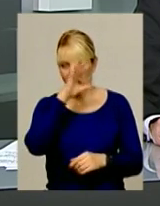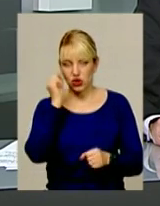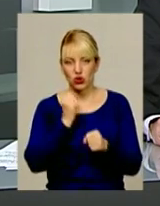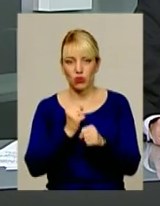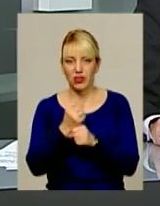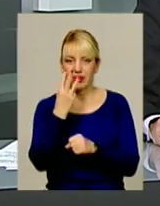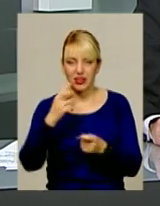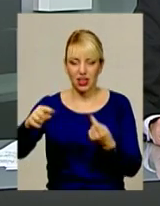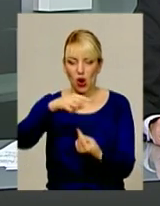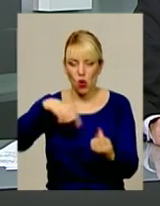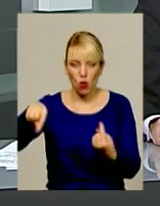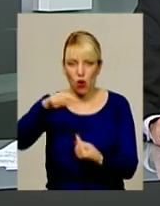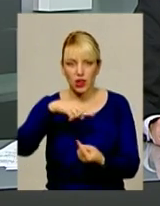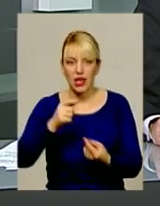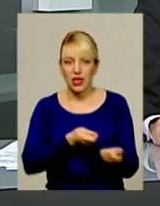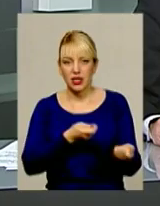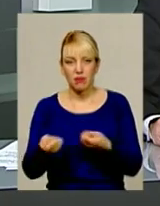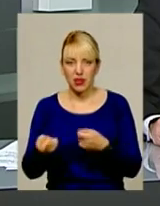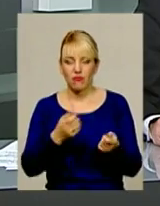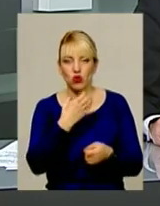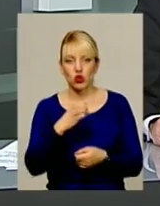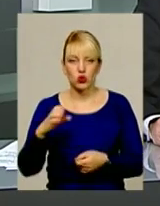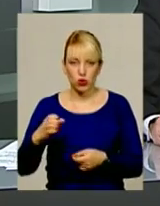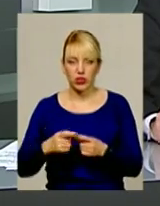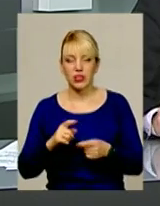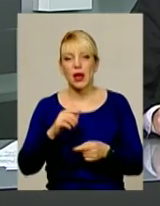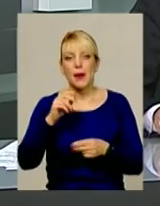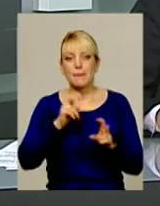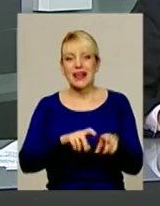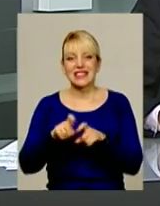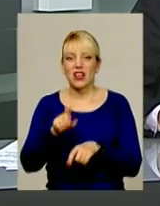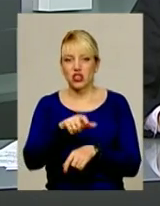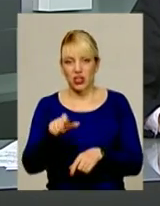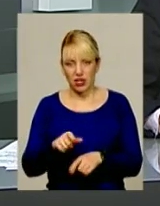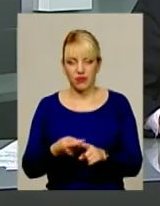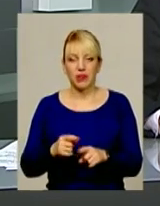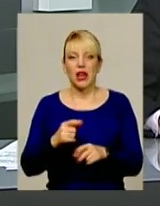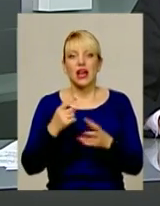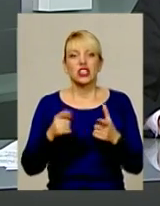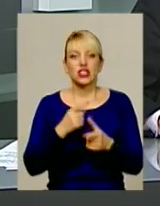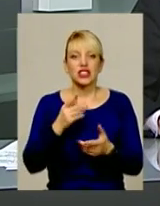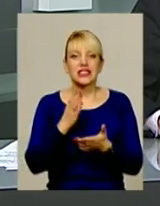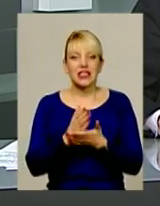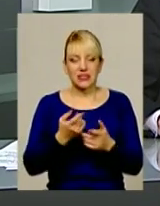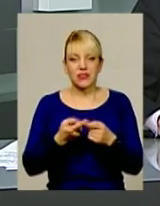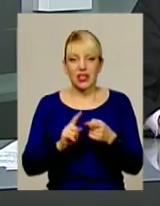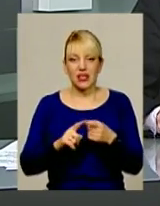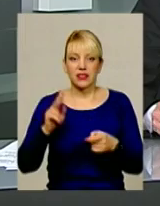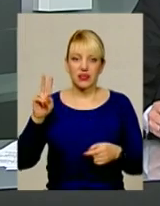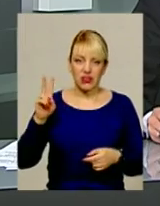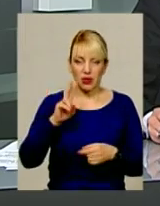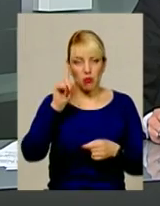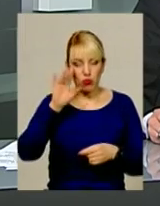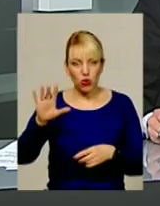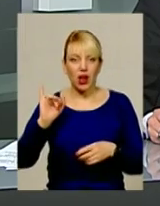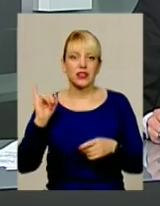три кола та перевезти близько сотні пасажирів, підрахували у місцевому електротрансі. Чи став цей вид транспорту популярним, а